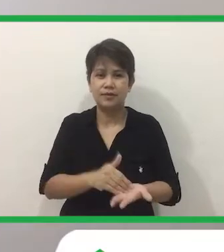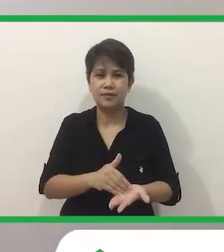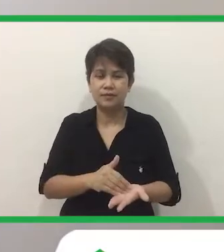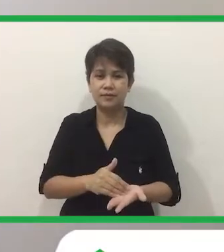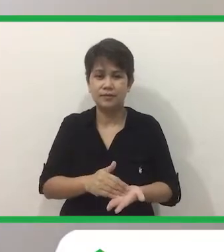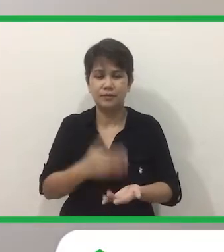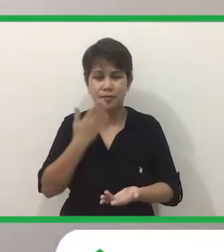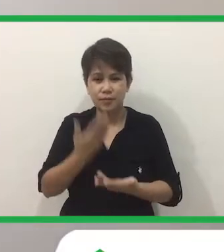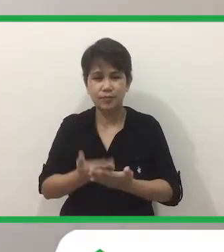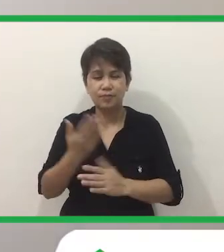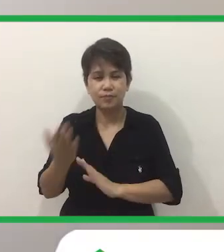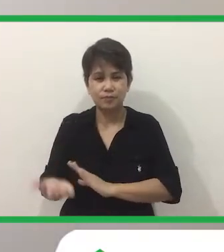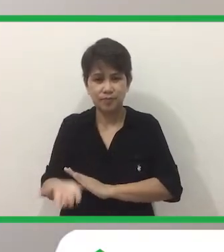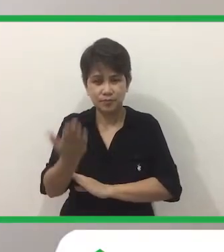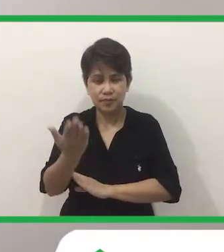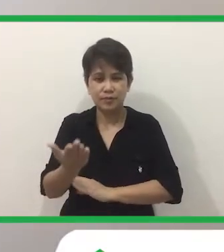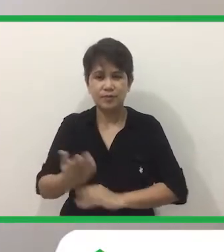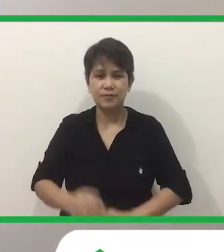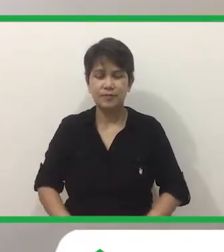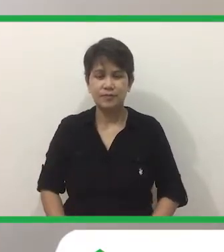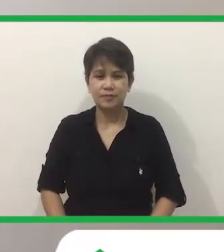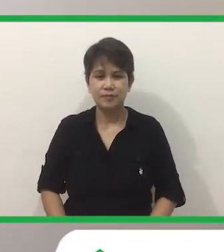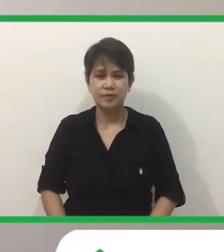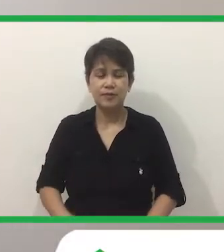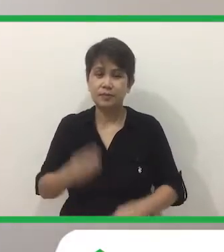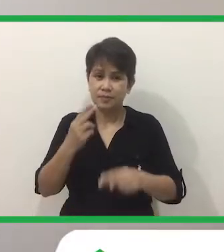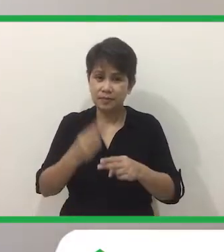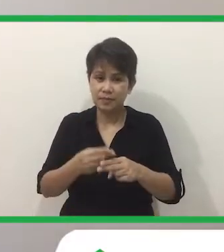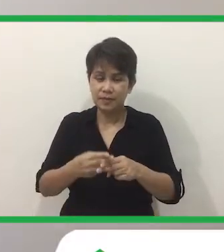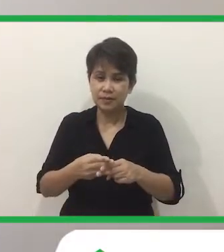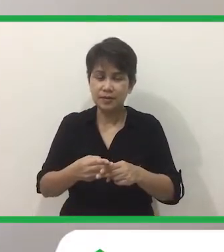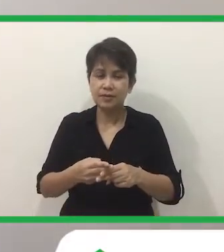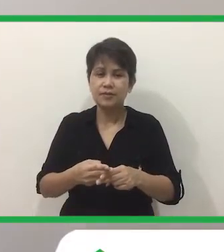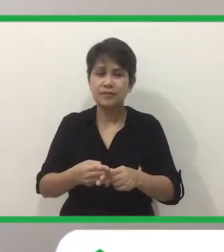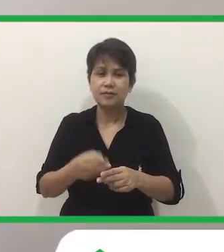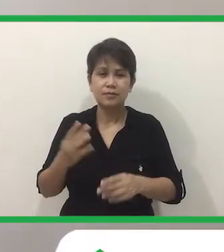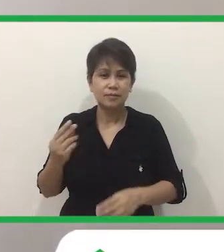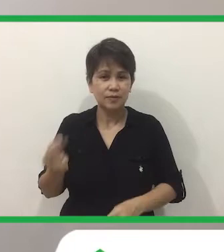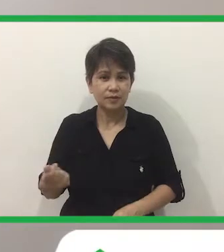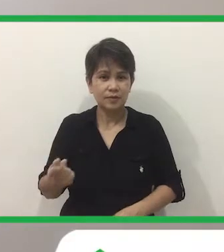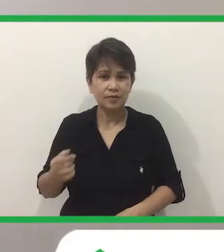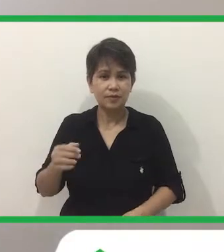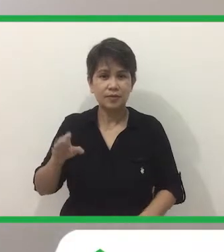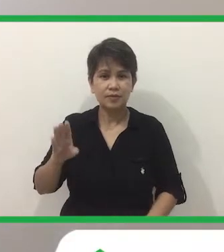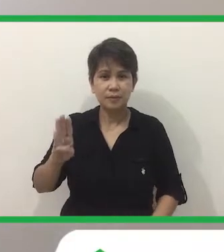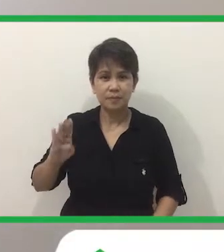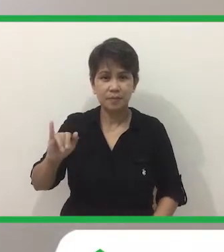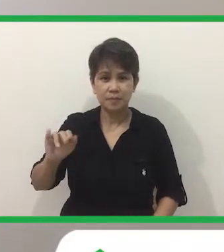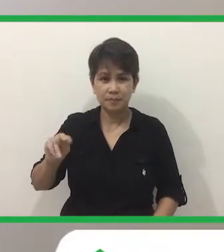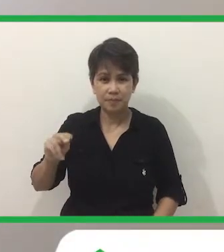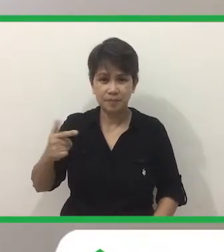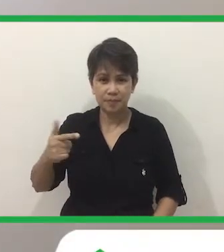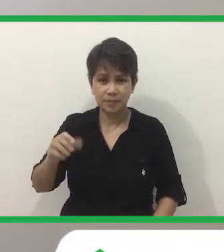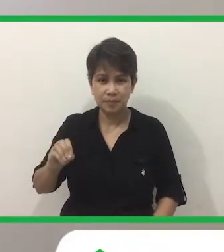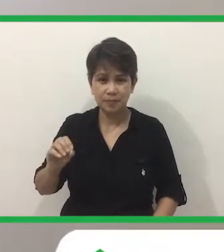dyan, Kuya Darrel Ang pangalan ng aking aso ay Bingo. Ito, sulat ni Kuya Re